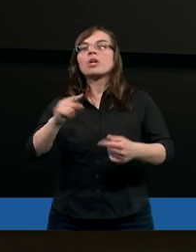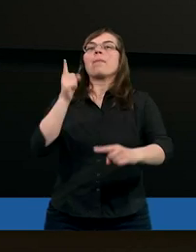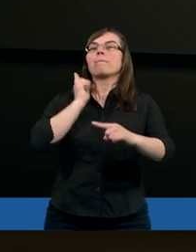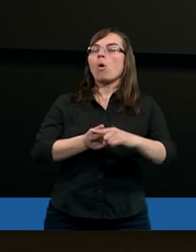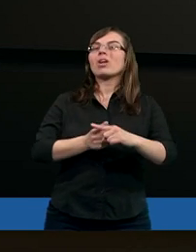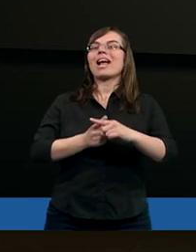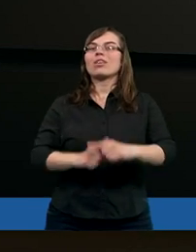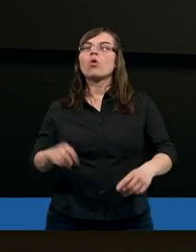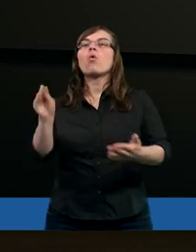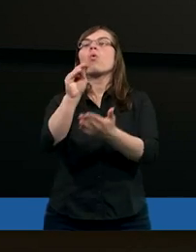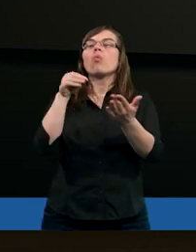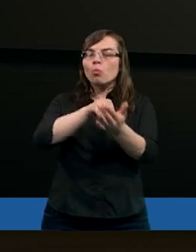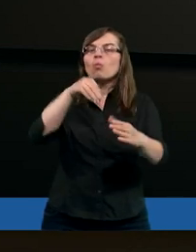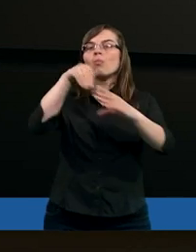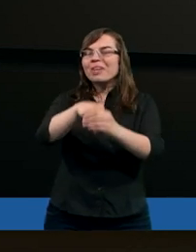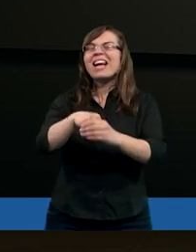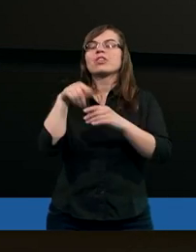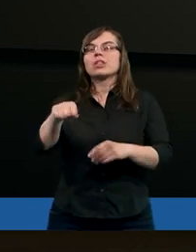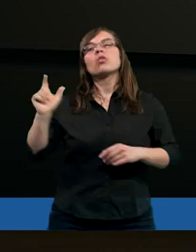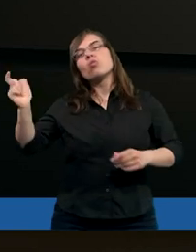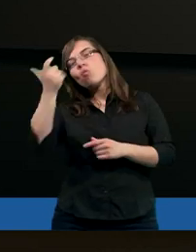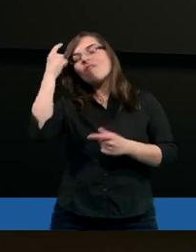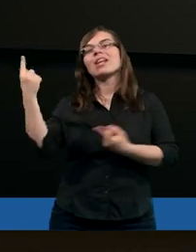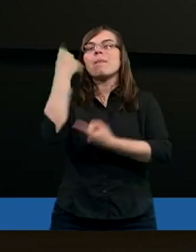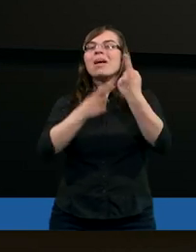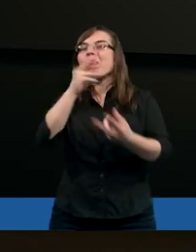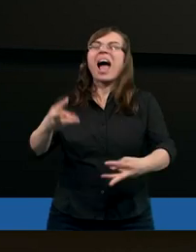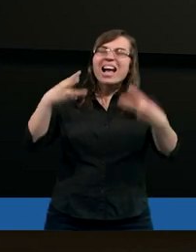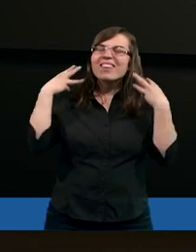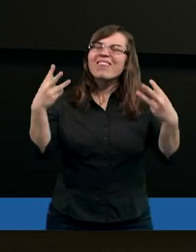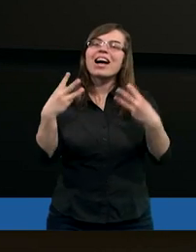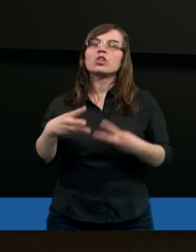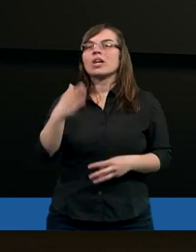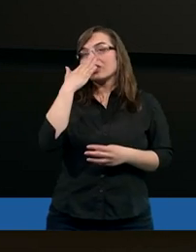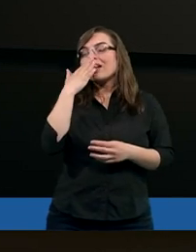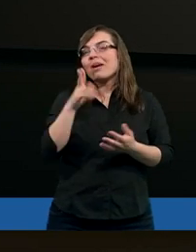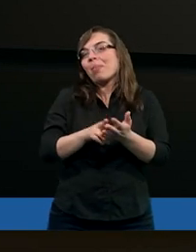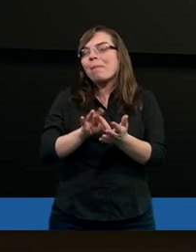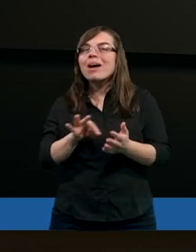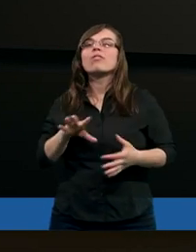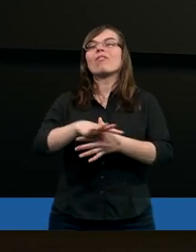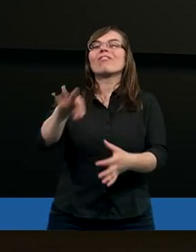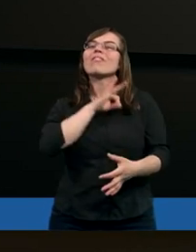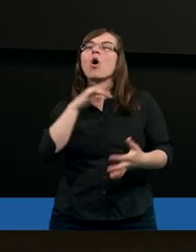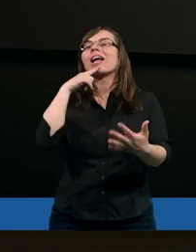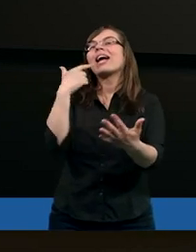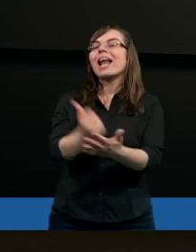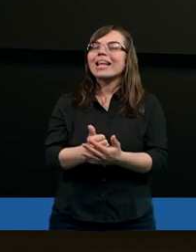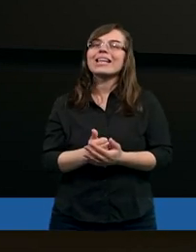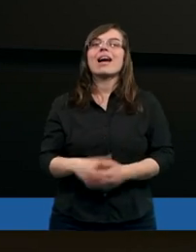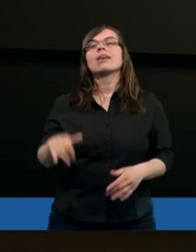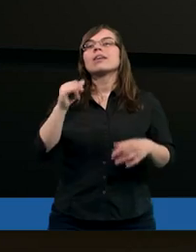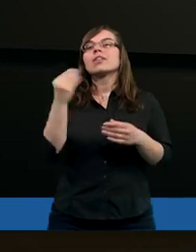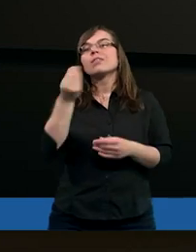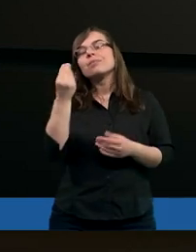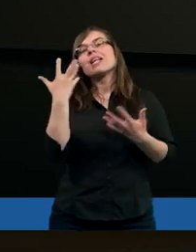że postanowił umieścić te główne myśli, najważniejsze chyba, w swoich listach.